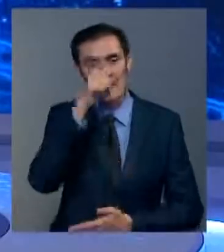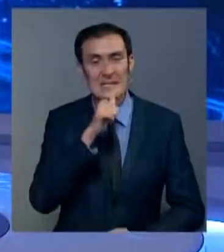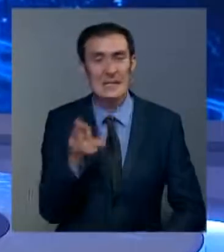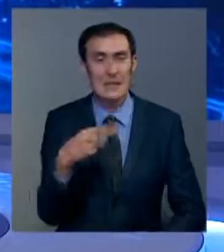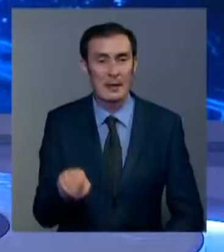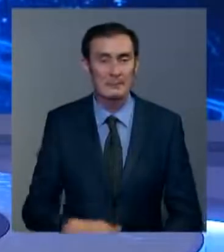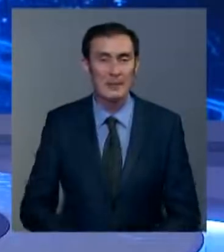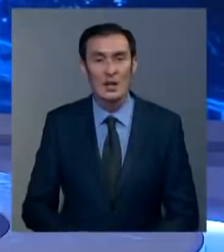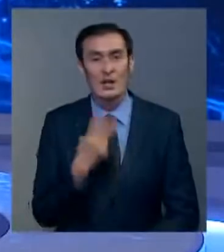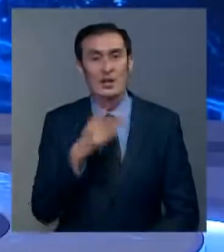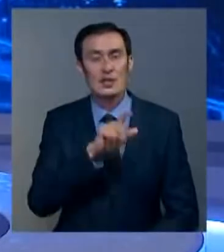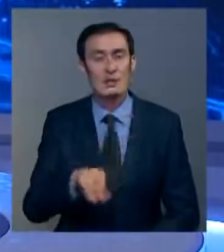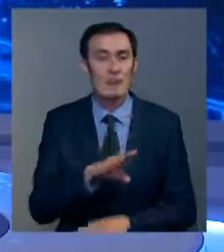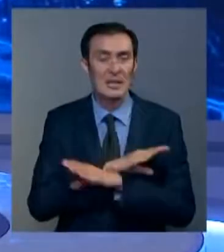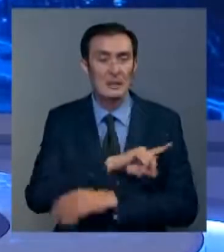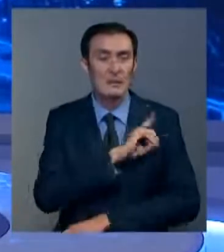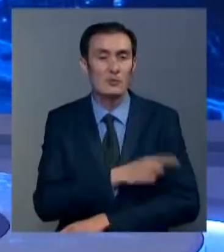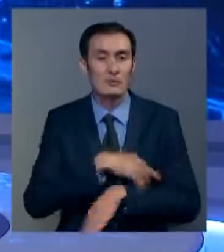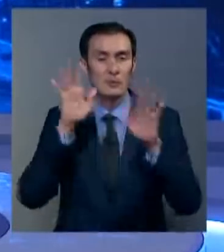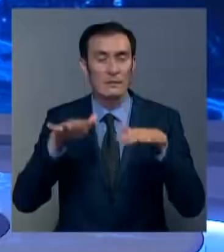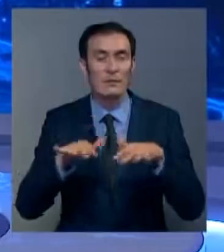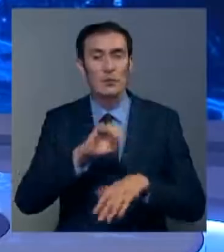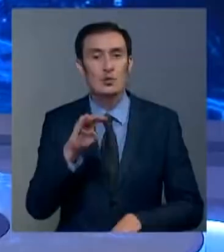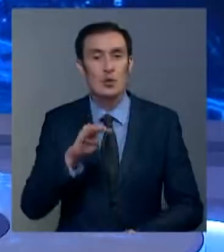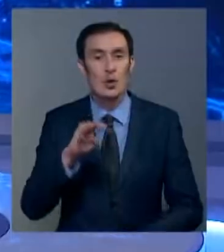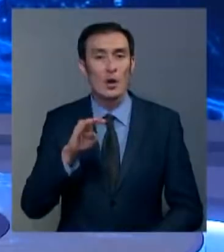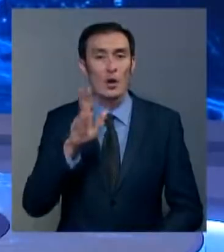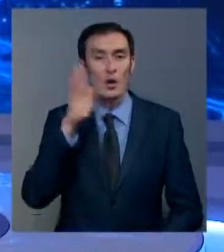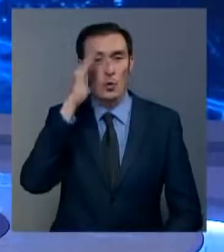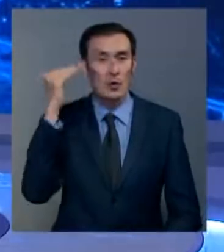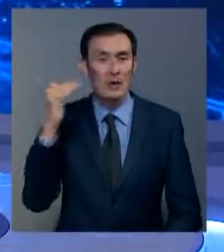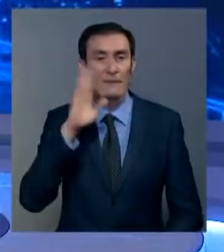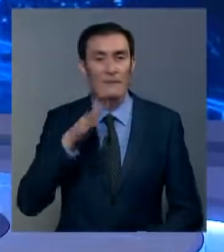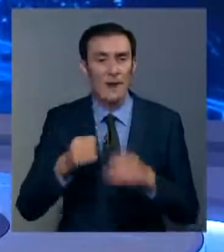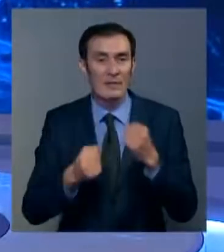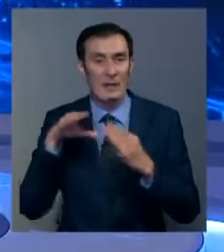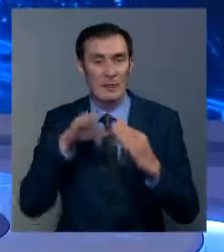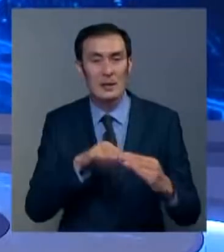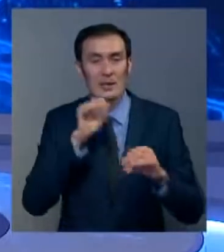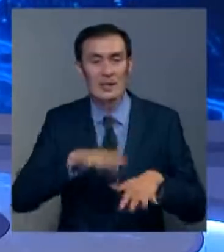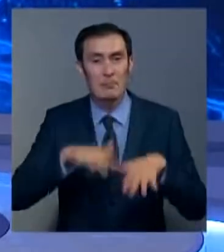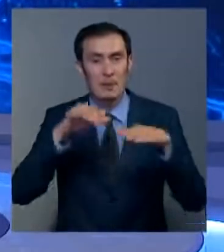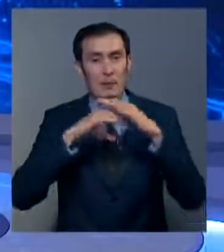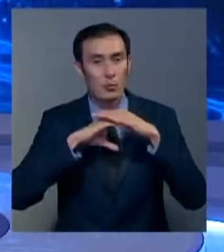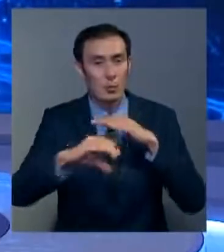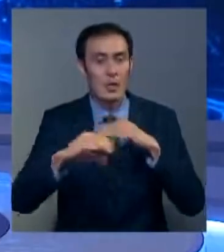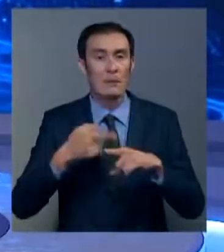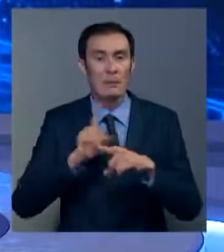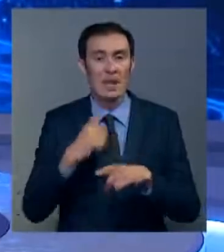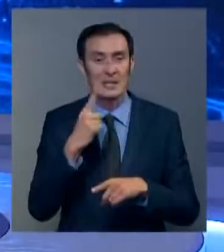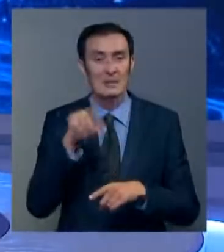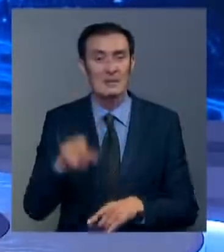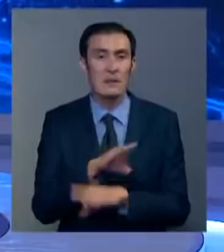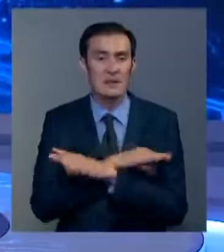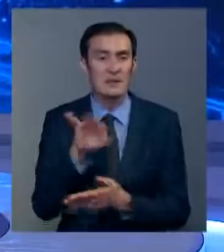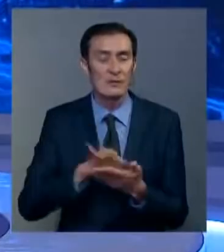Три человека погибли в результате проливных дождей в Южной Корее. Их автомобиль затопило в туннеле города Пусан. Один из пострадавших погиб